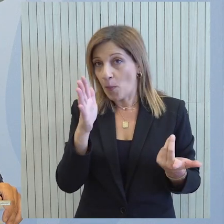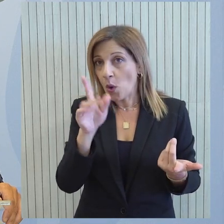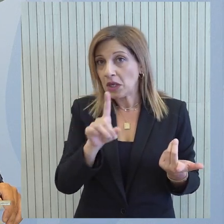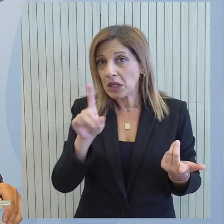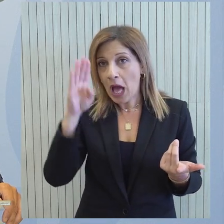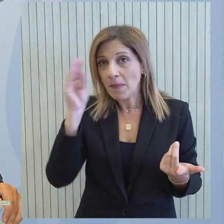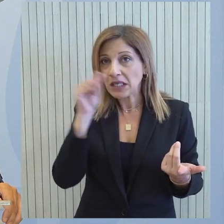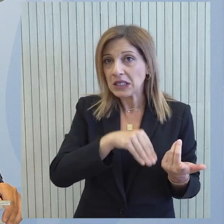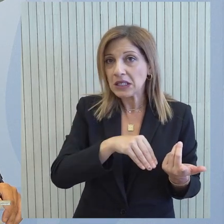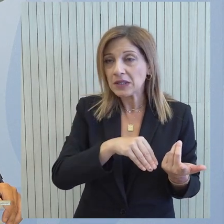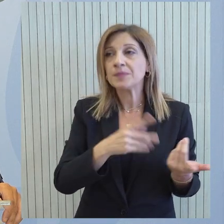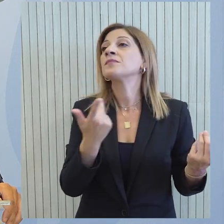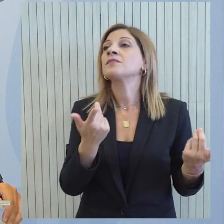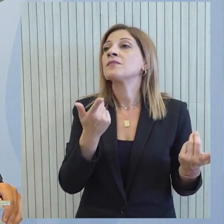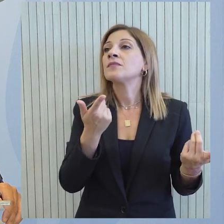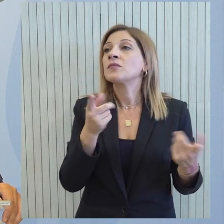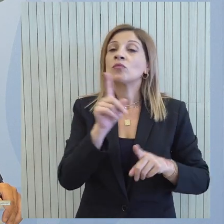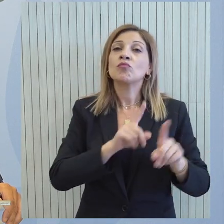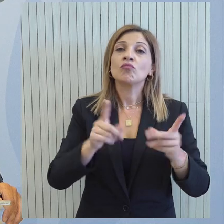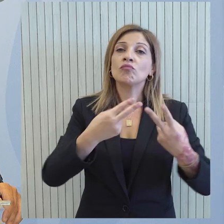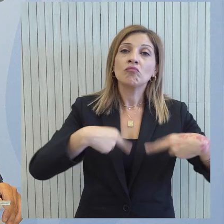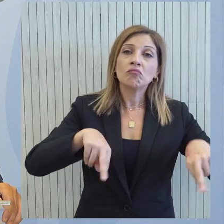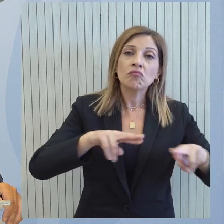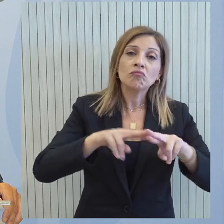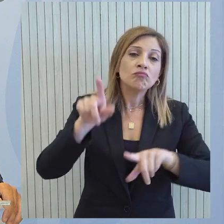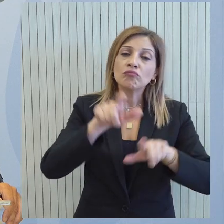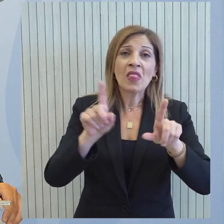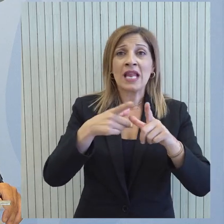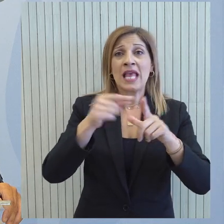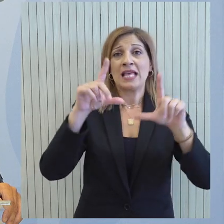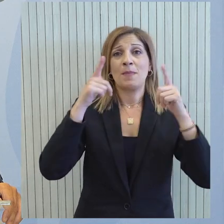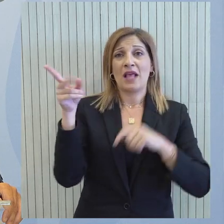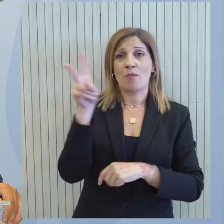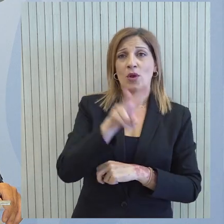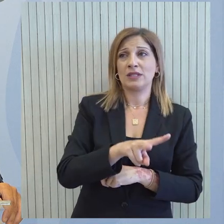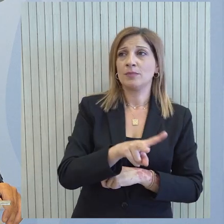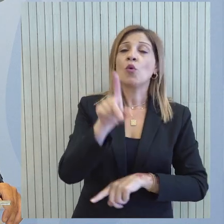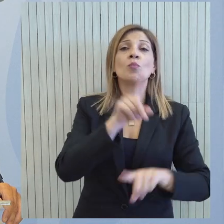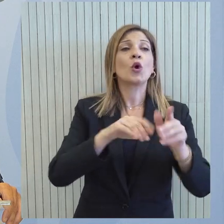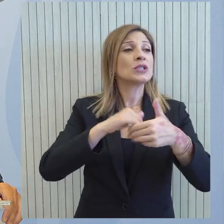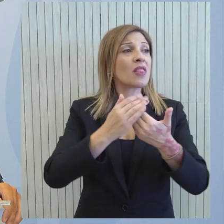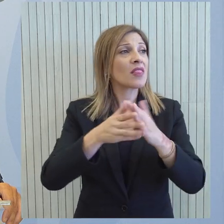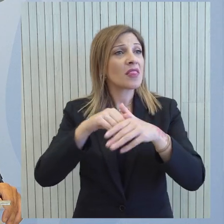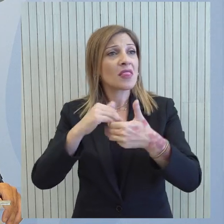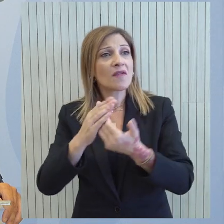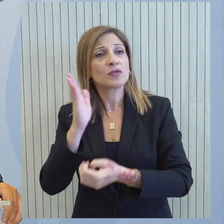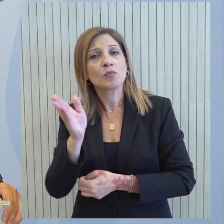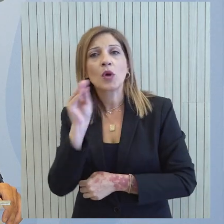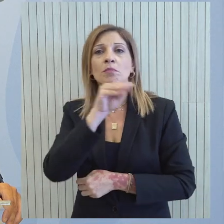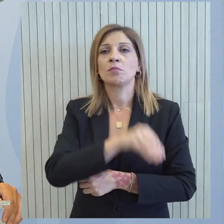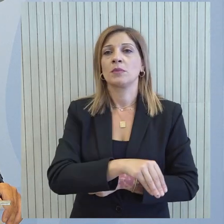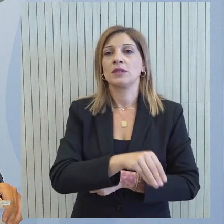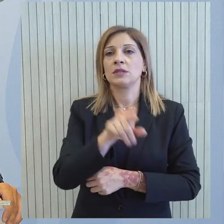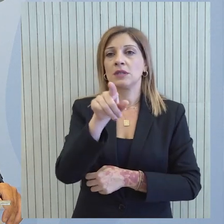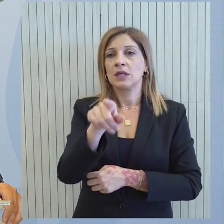δεν είναι η Κυπριακή Δημοκρατία που θα διαπραγματευτεί θα διαβουλευτεί το ενδιαφέρον με τα όποια ενδιαφέρον με ένα μέρη μπορεί να εκδηλώσουν ενδιαφέρον και να συμμετέχουν